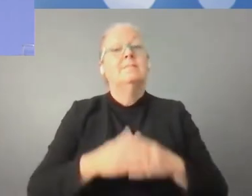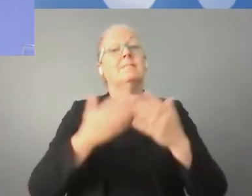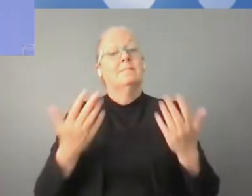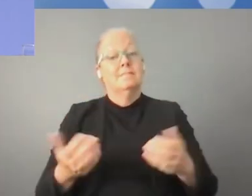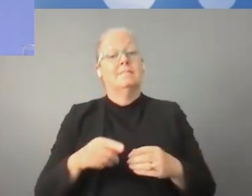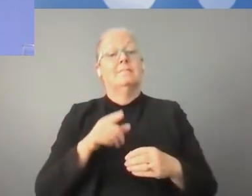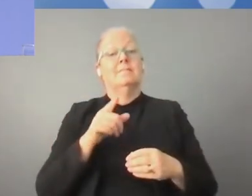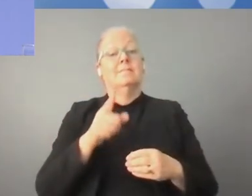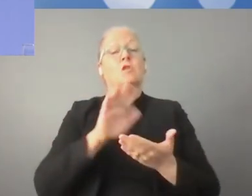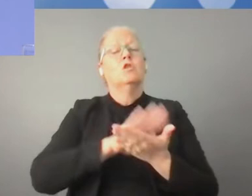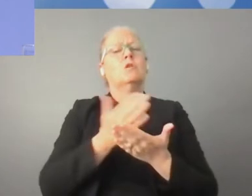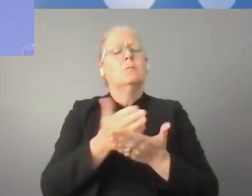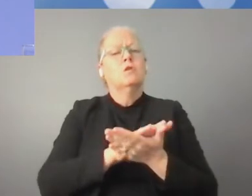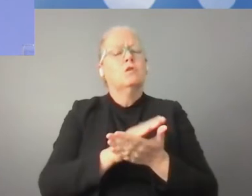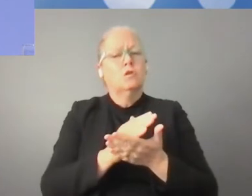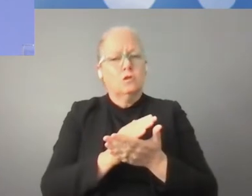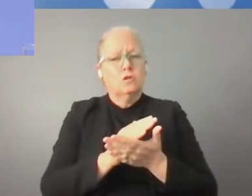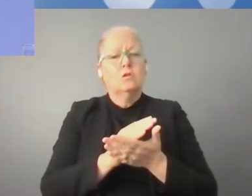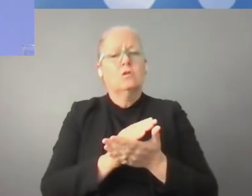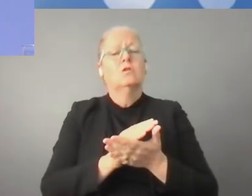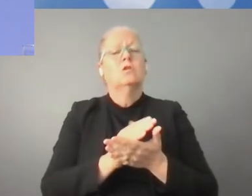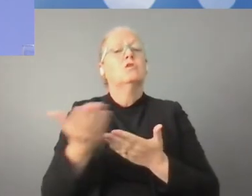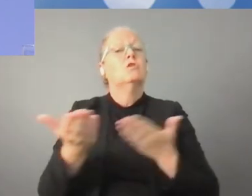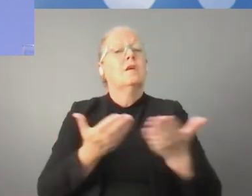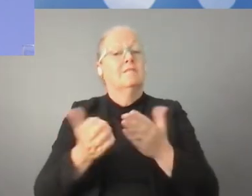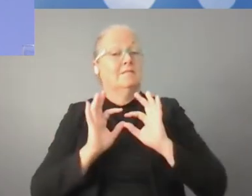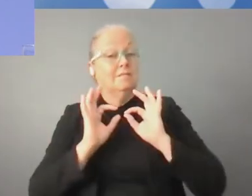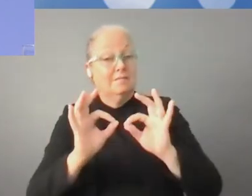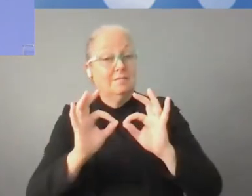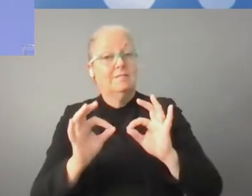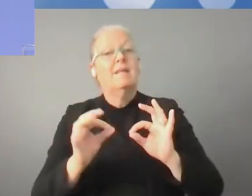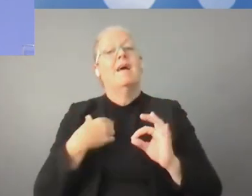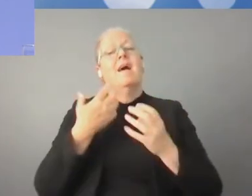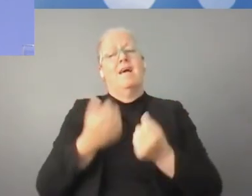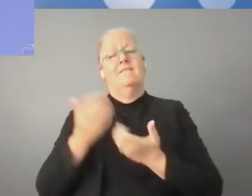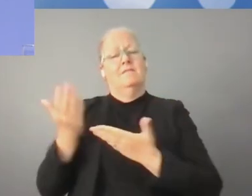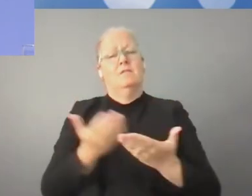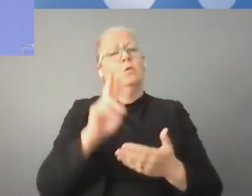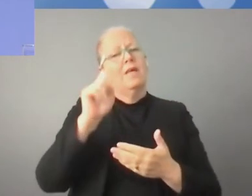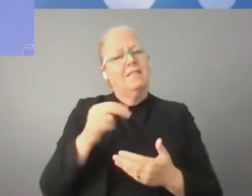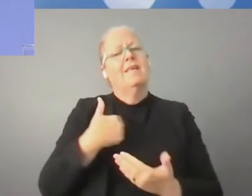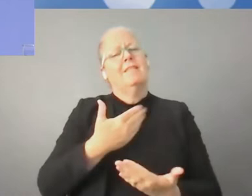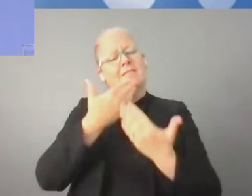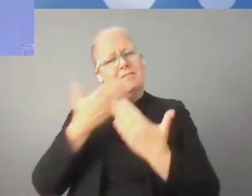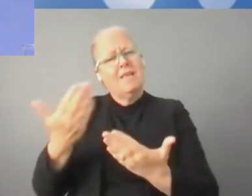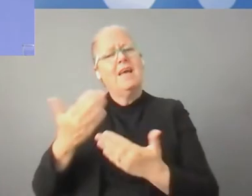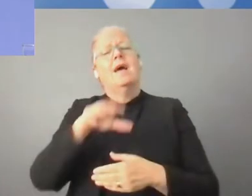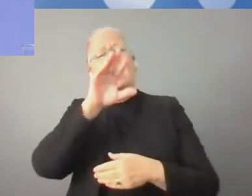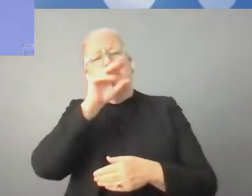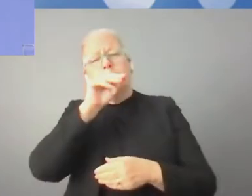gdyż jeśli chcemy wyprodukować tą przemianę cyfrową, to ważne jest, żeby każdy mógł